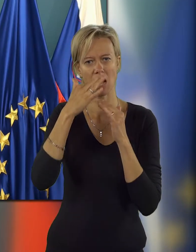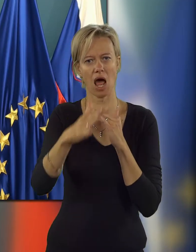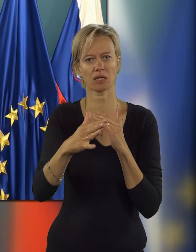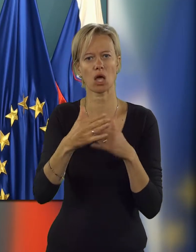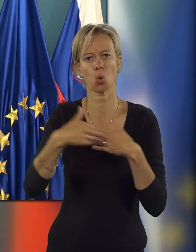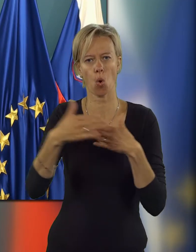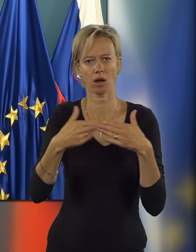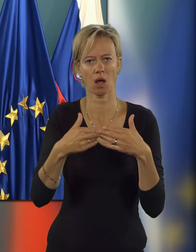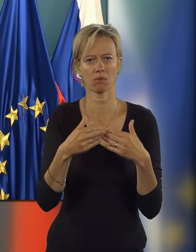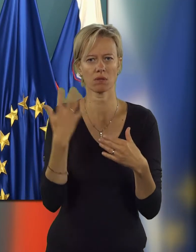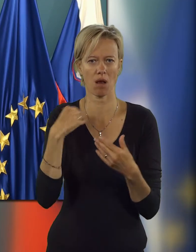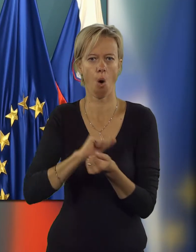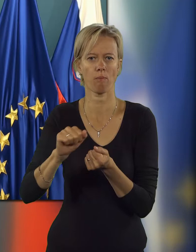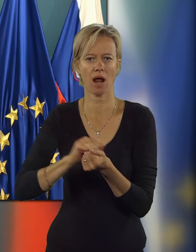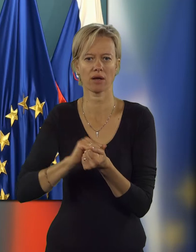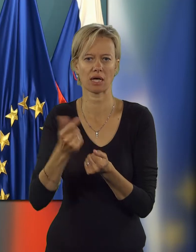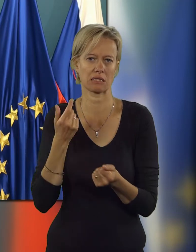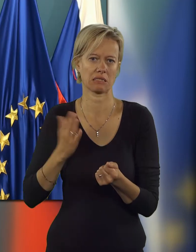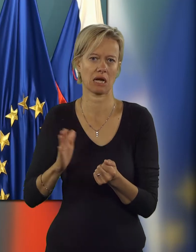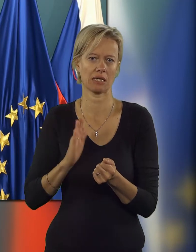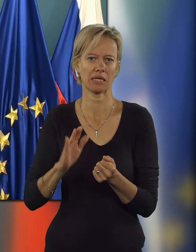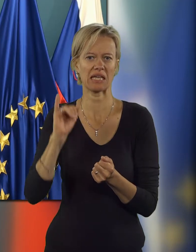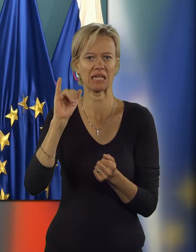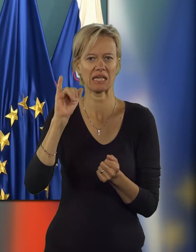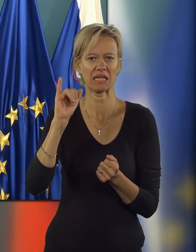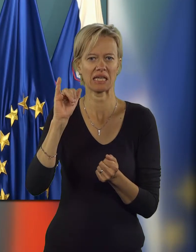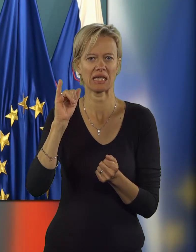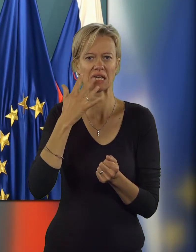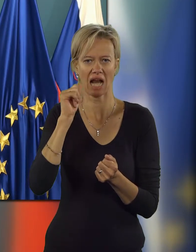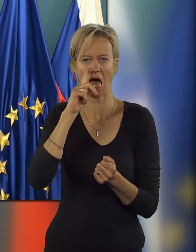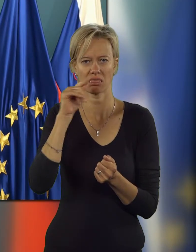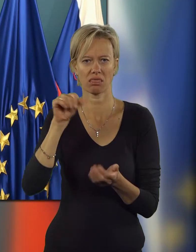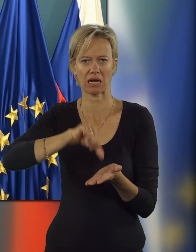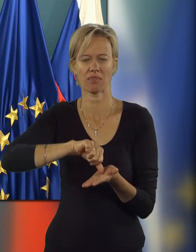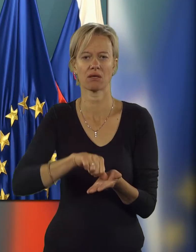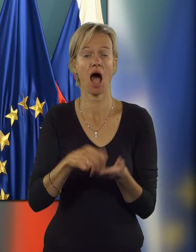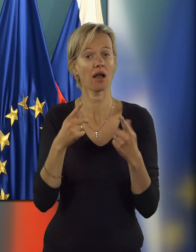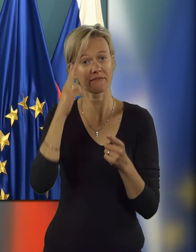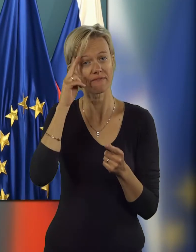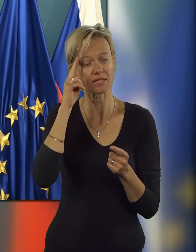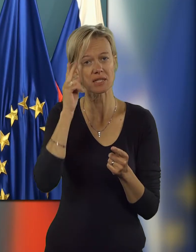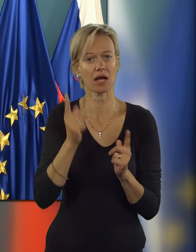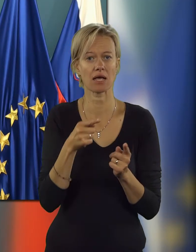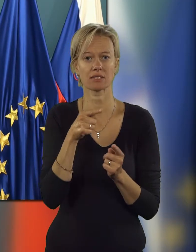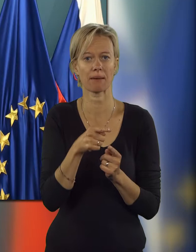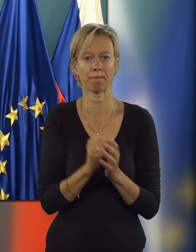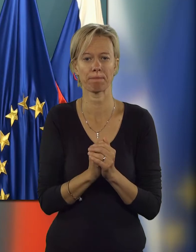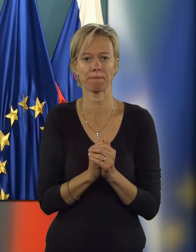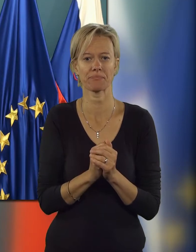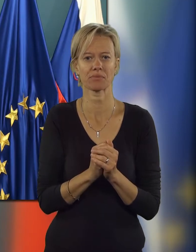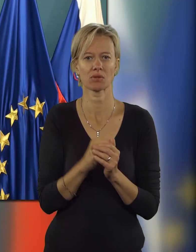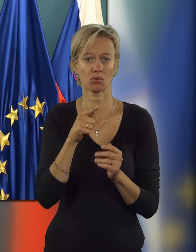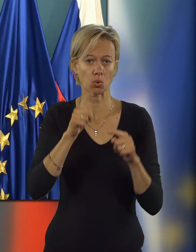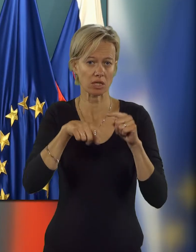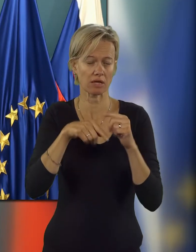dolarjev, naj bi bila oprana strani Irana. Ali veste, kar koli o tem, ste bili seznanjeni s tem,